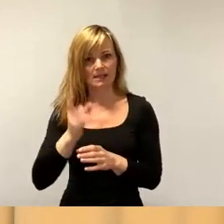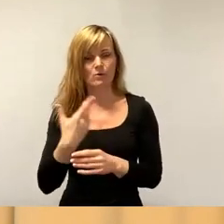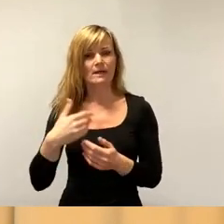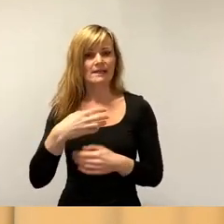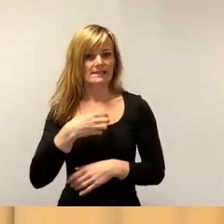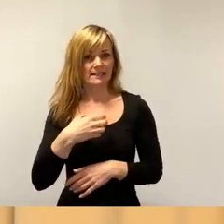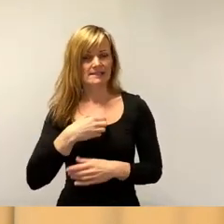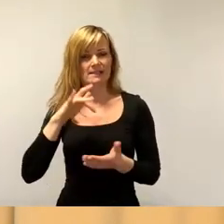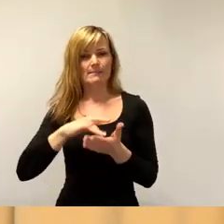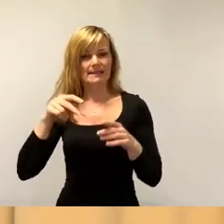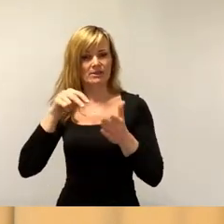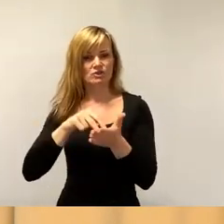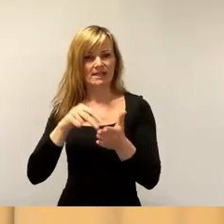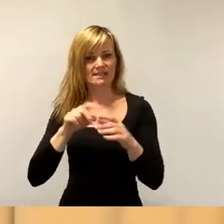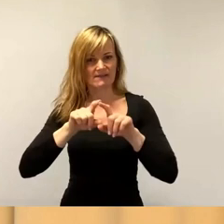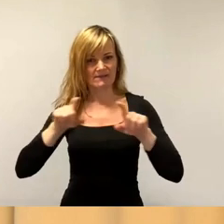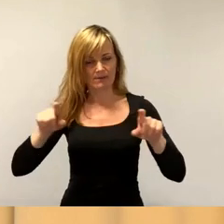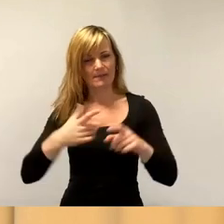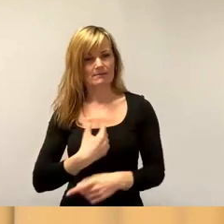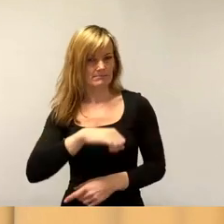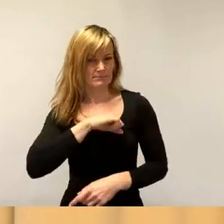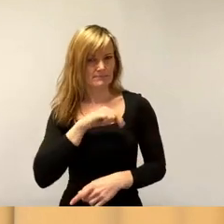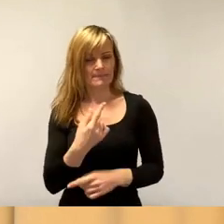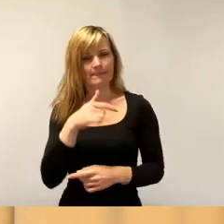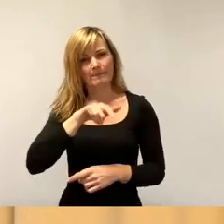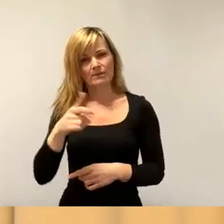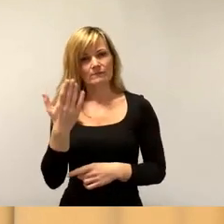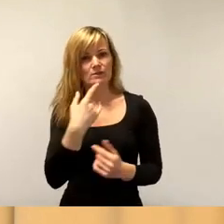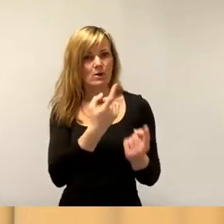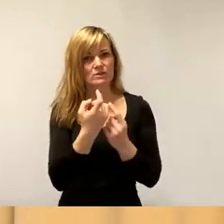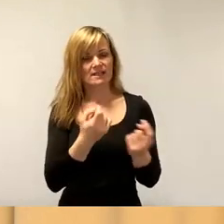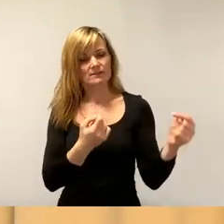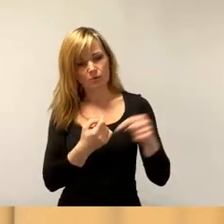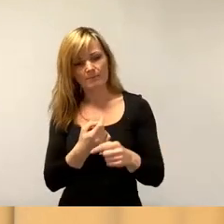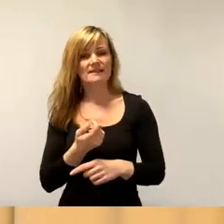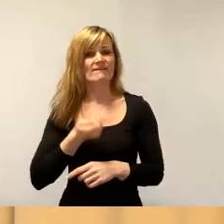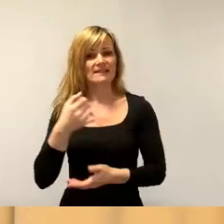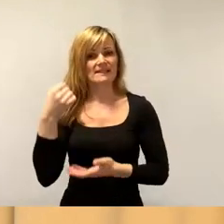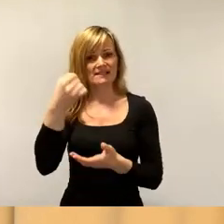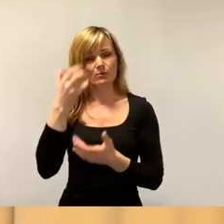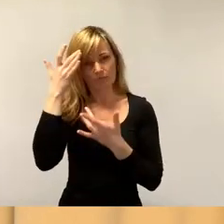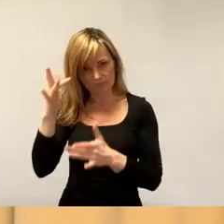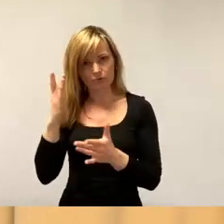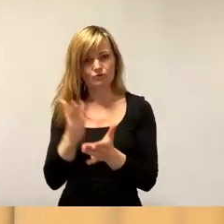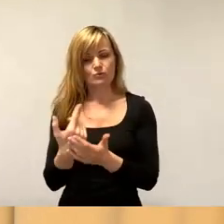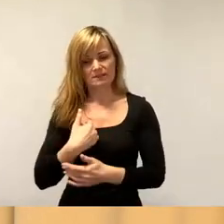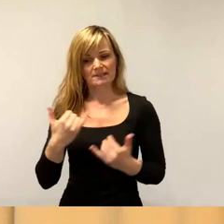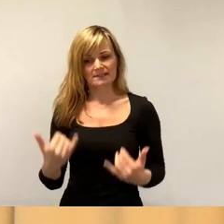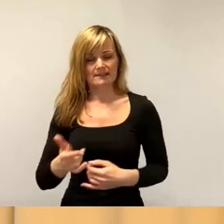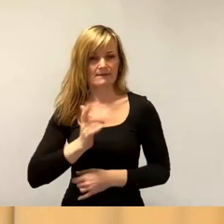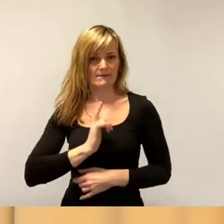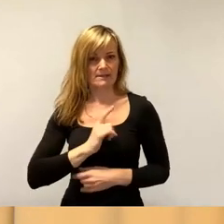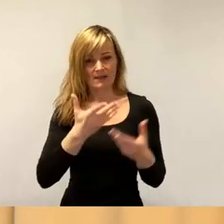profitieren, dass Menschen aus dem Ausland zu uns kommen. Die Finanzierung ist zugesagt. Wir warten jetzt noch auf den Bescheid. Das Welcome Center